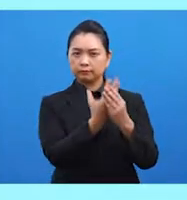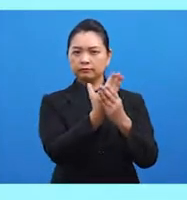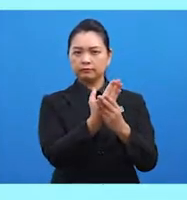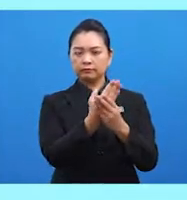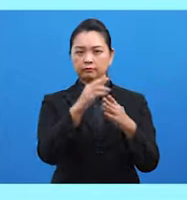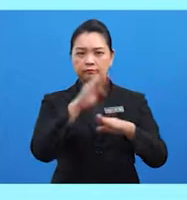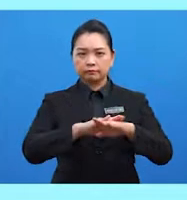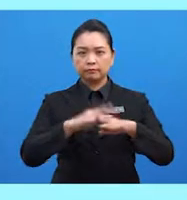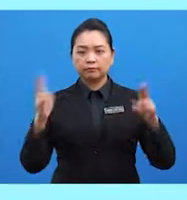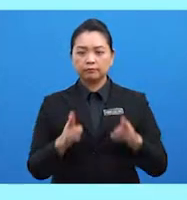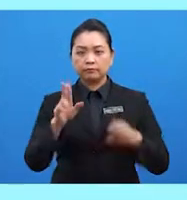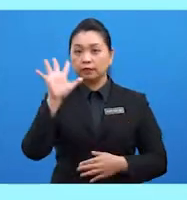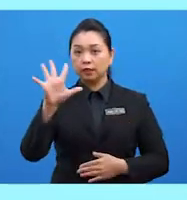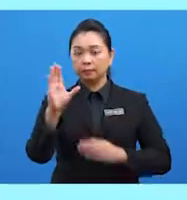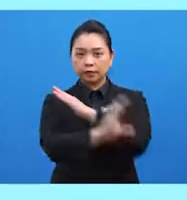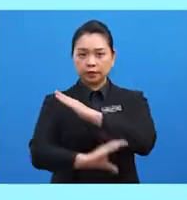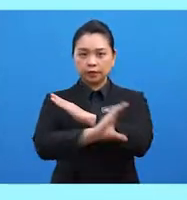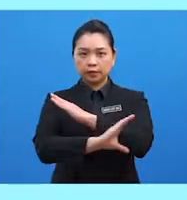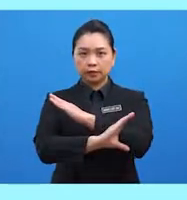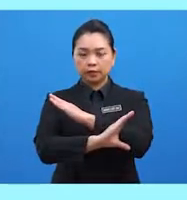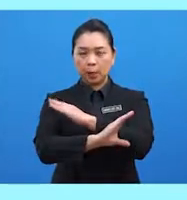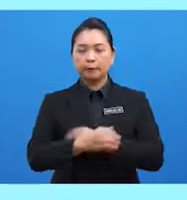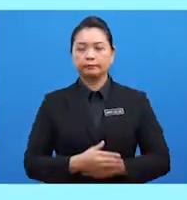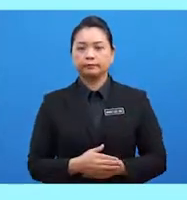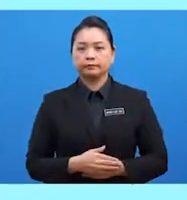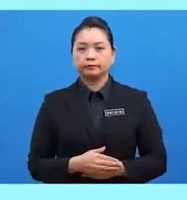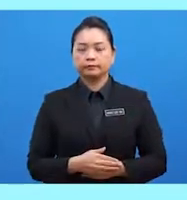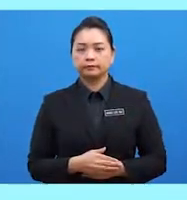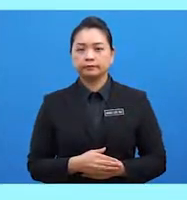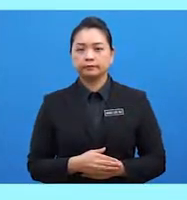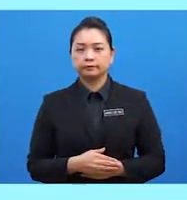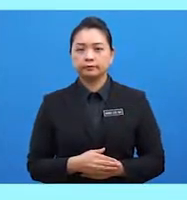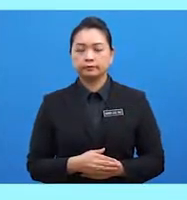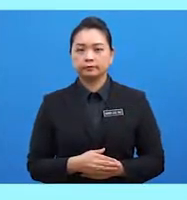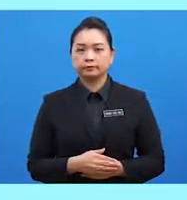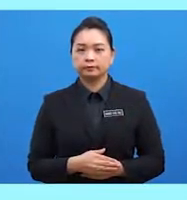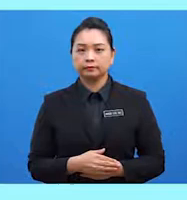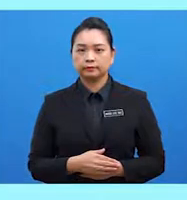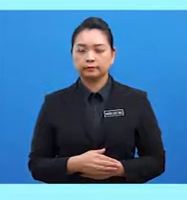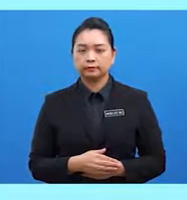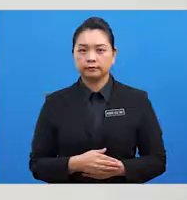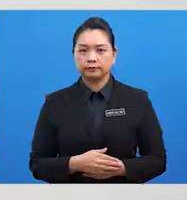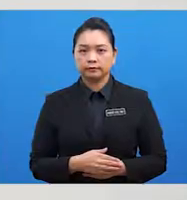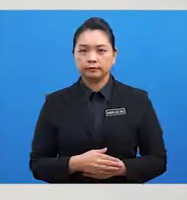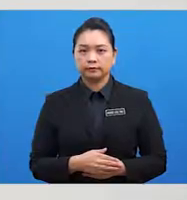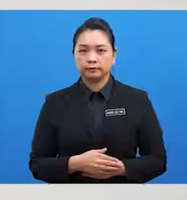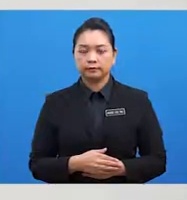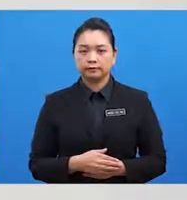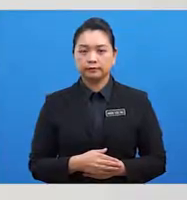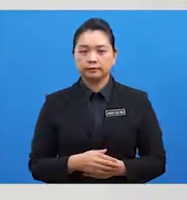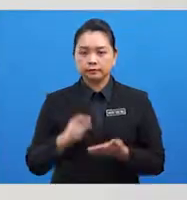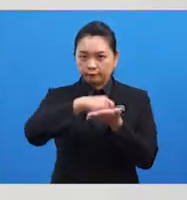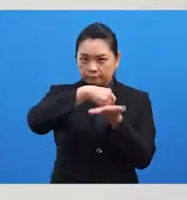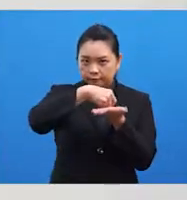lima negara yang memenangi Perang Dunia Kedua pada 24 Oktober 1945. Sekretariat